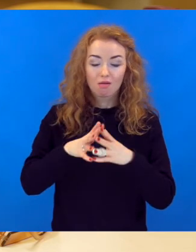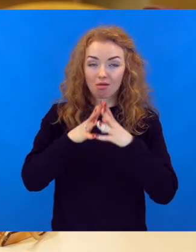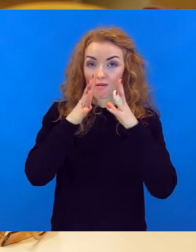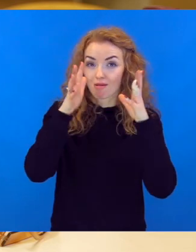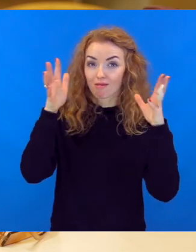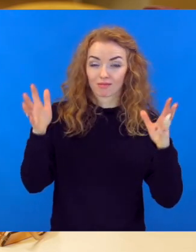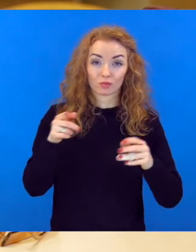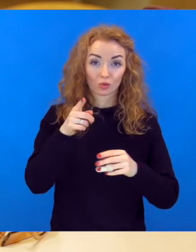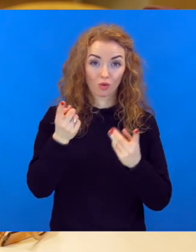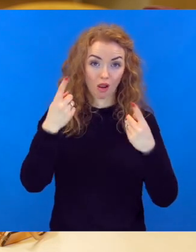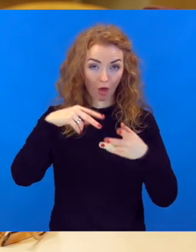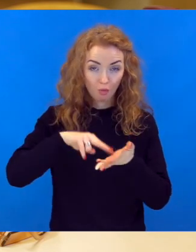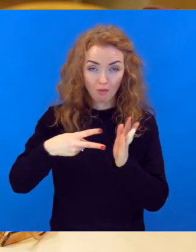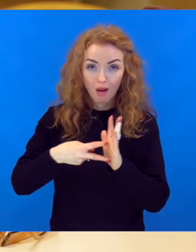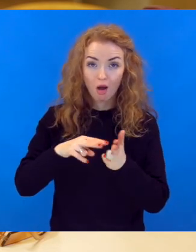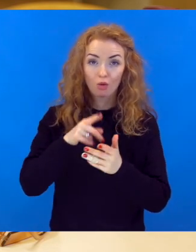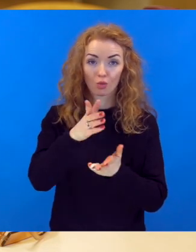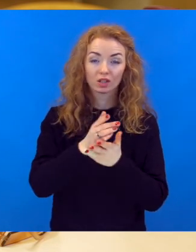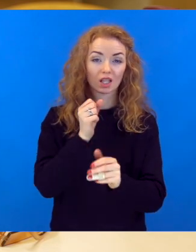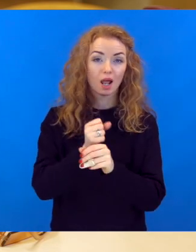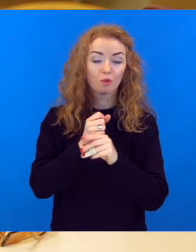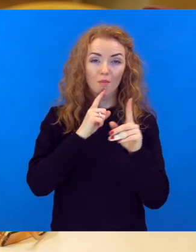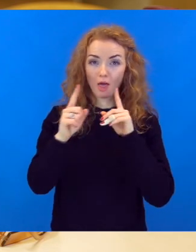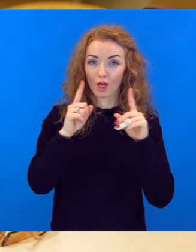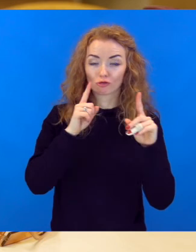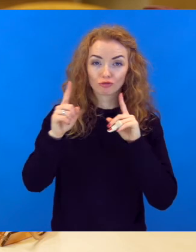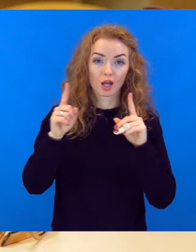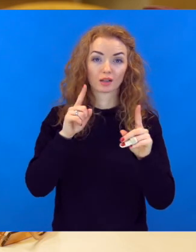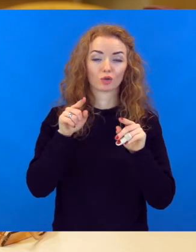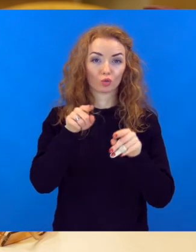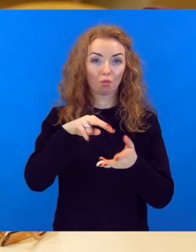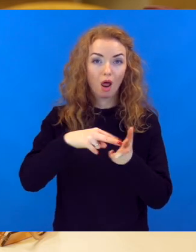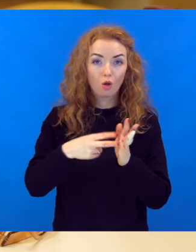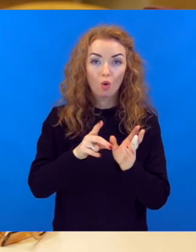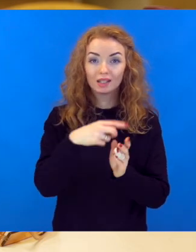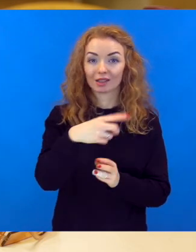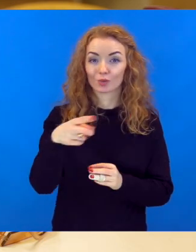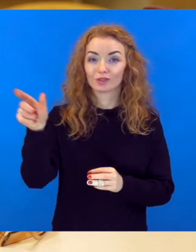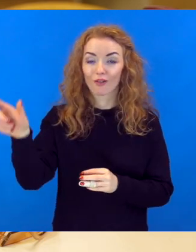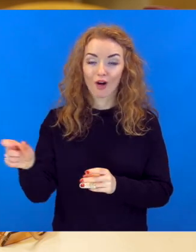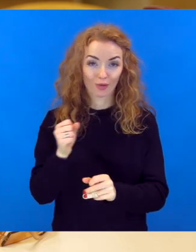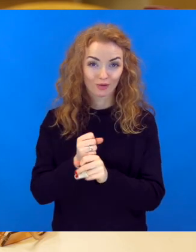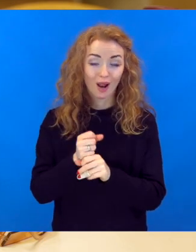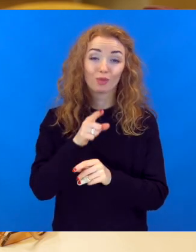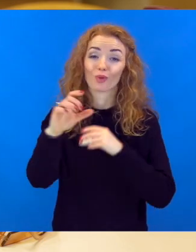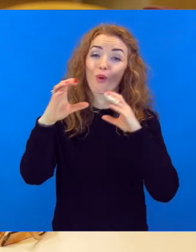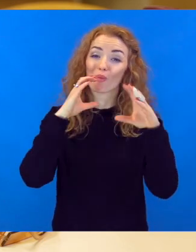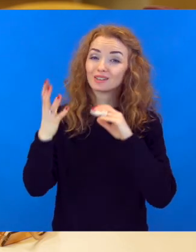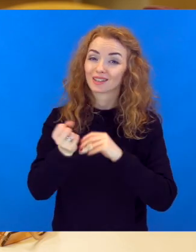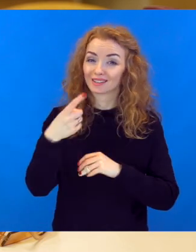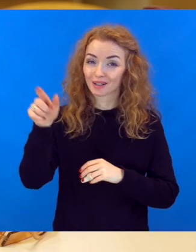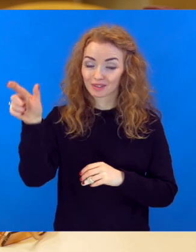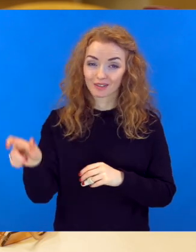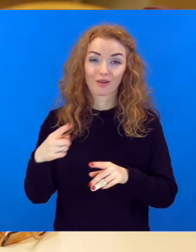daudz kur. Tu esi laika plānotājs, esi darba menedžērs, tu plāno arī citu darbu.